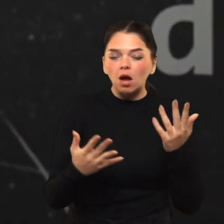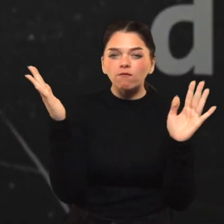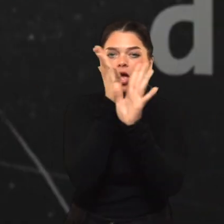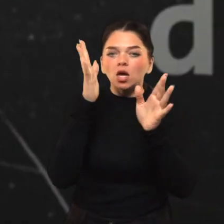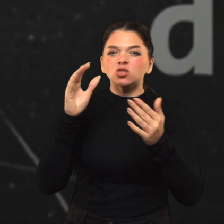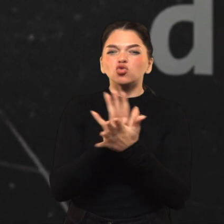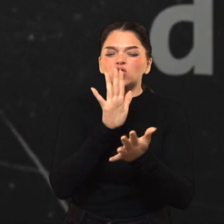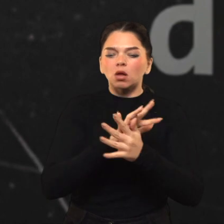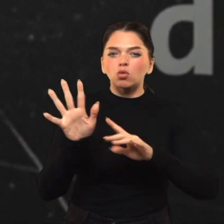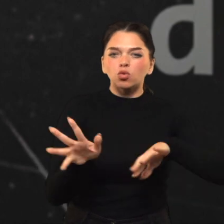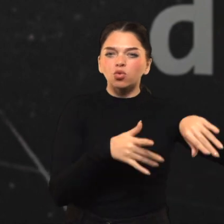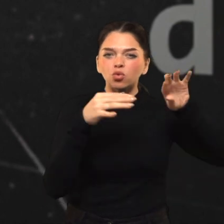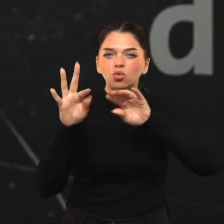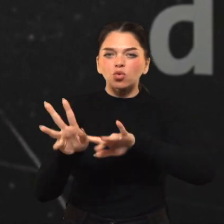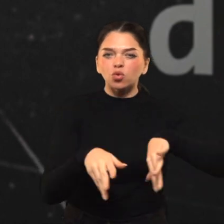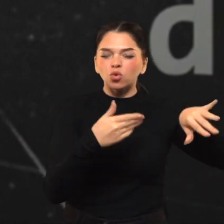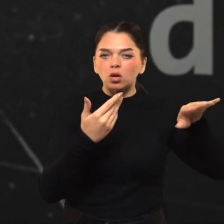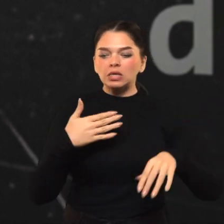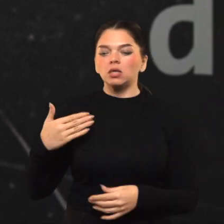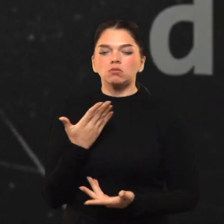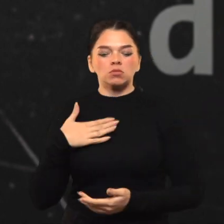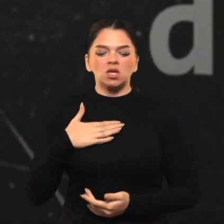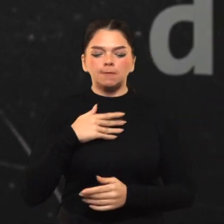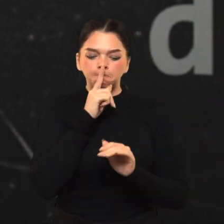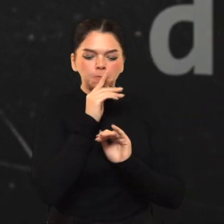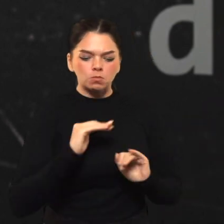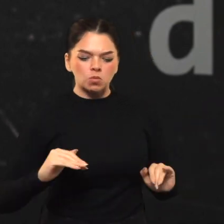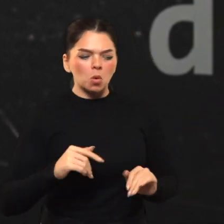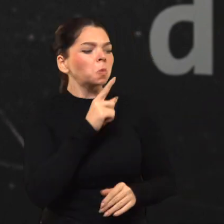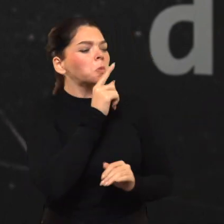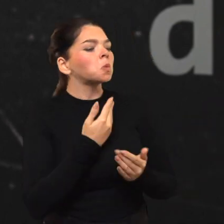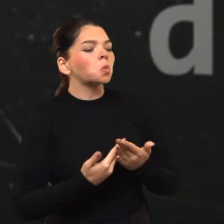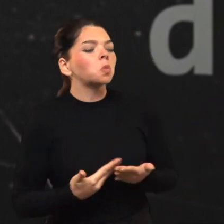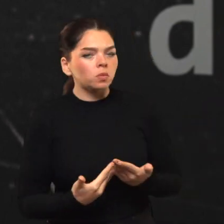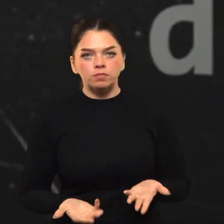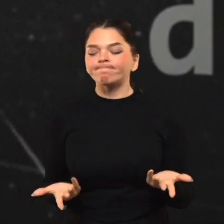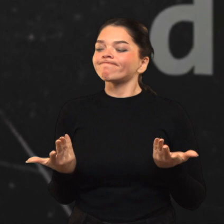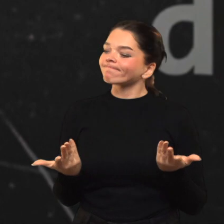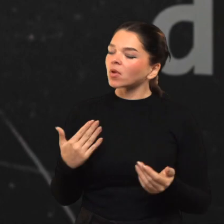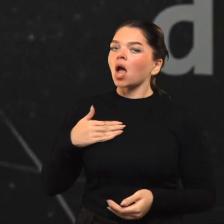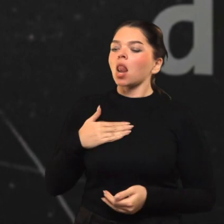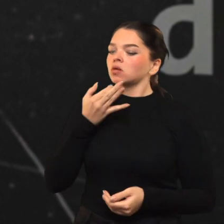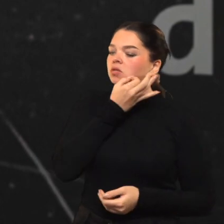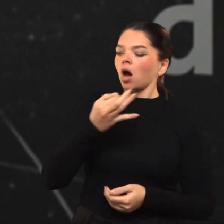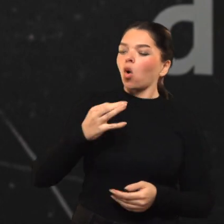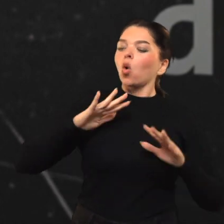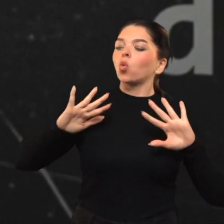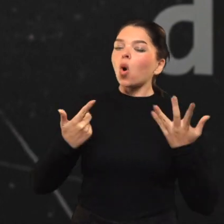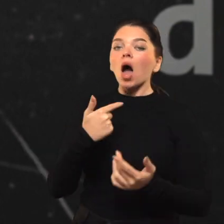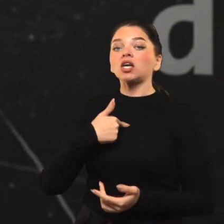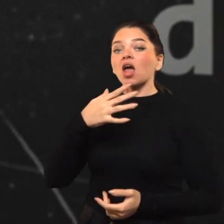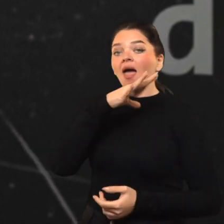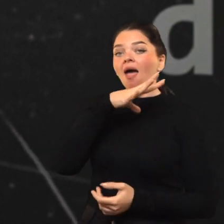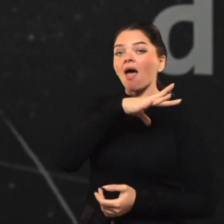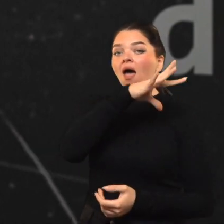Julius su Alixu žiūri į Bonį, sako, Bonį, ko tu tyli? Ir mano partas sako, žinot, jeigu aš būčiau turėjęs sovietinę spaudą,